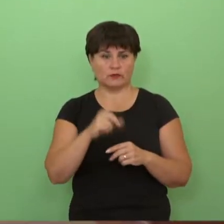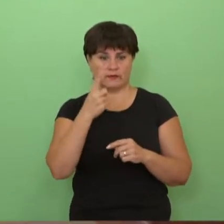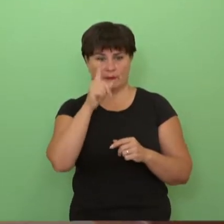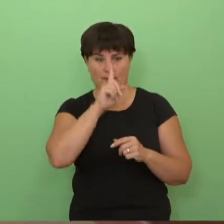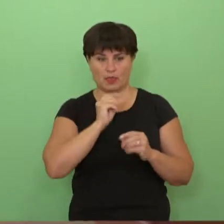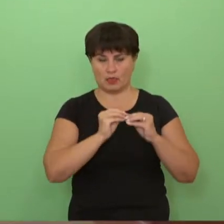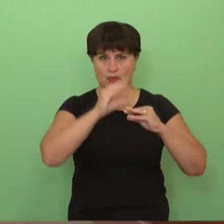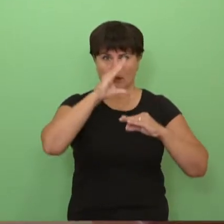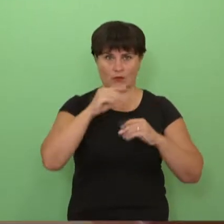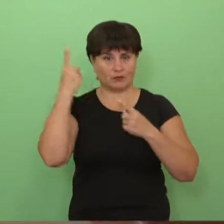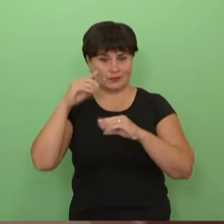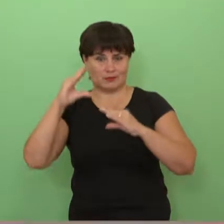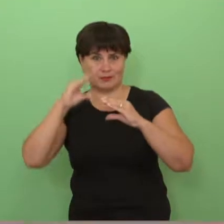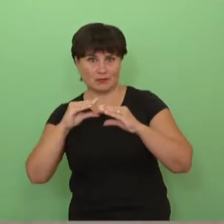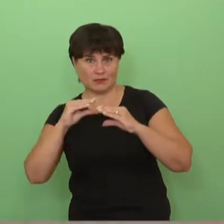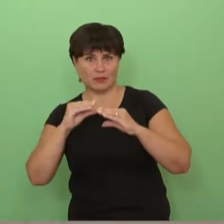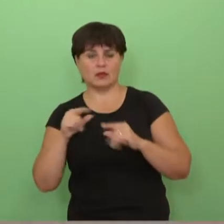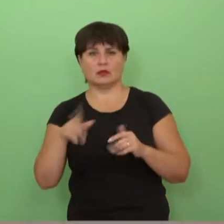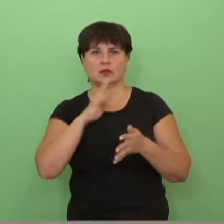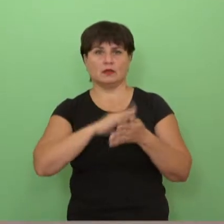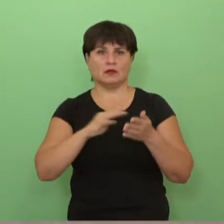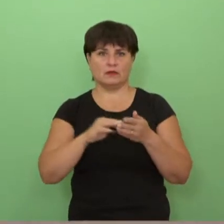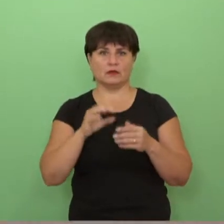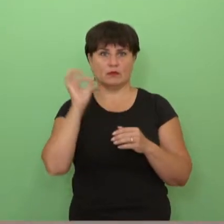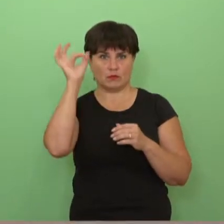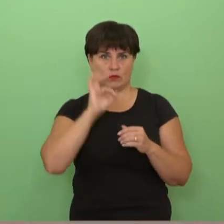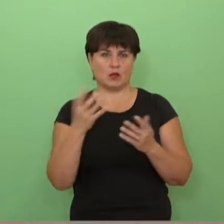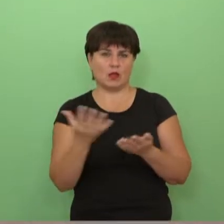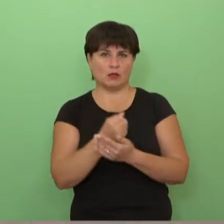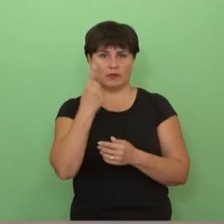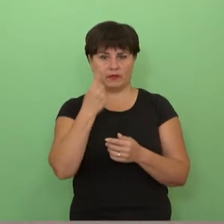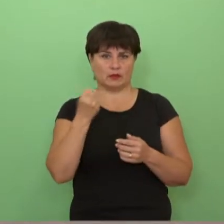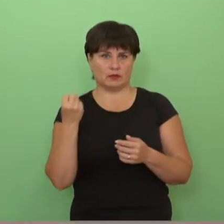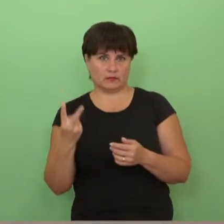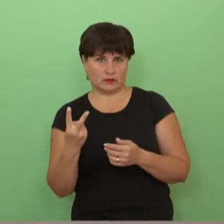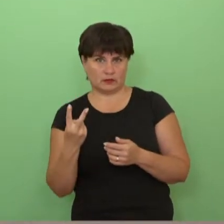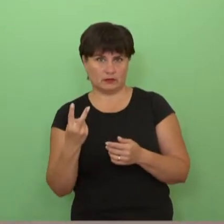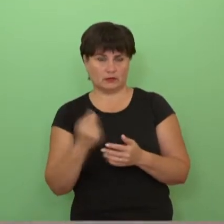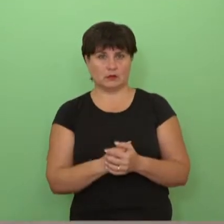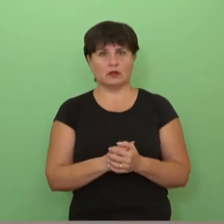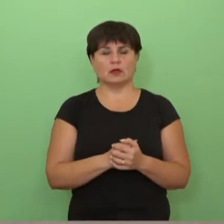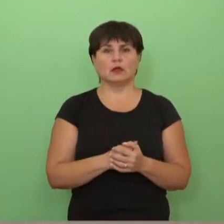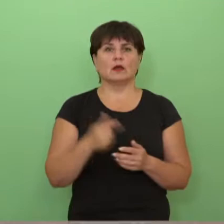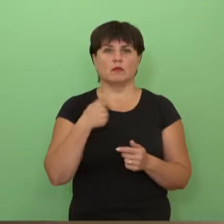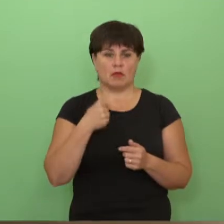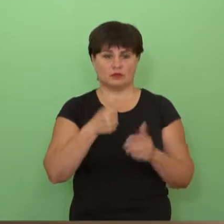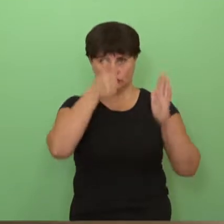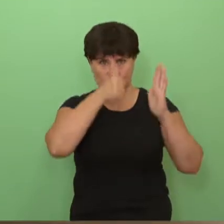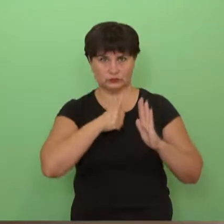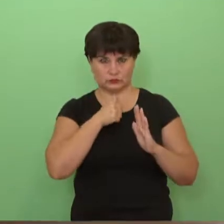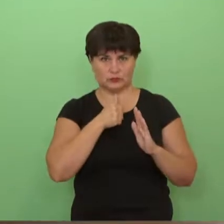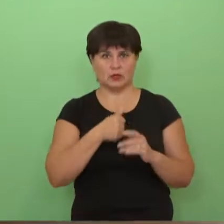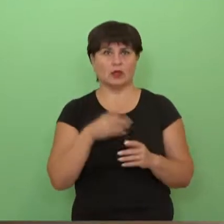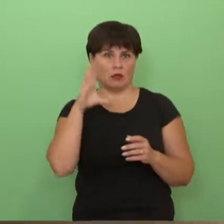viena mėnesi viršiai, kita ne viršiai, tai tada 90 procentų gauni vieną dviltę. Tai mes beveik visą tą